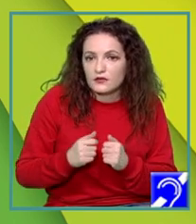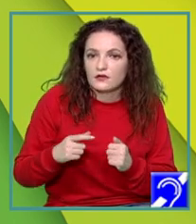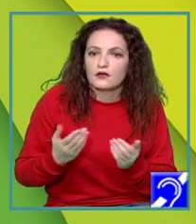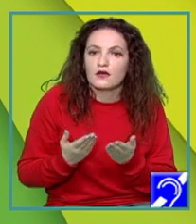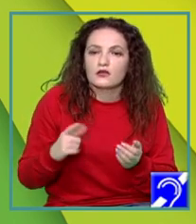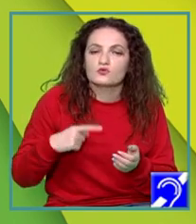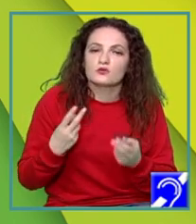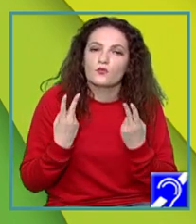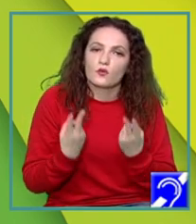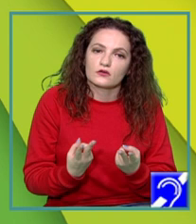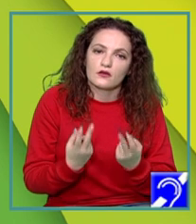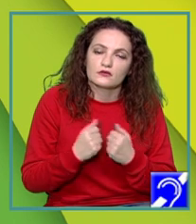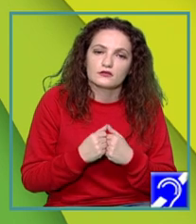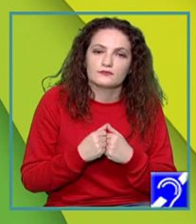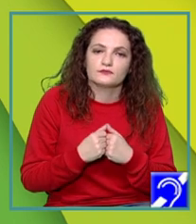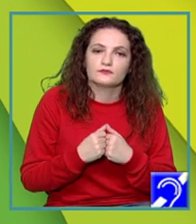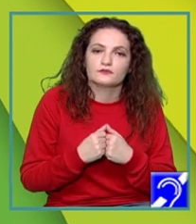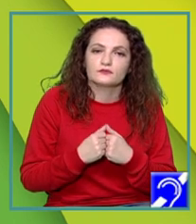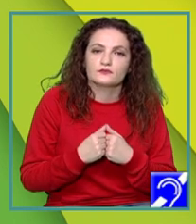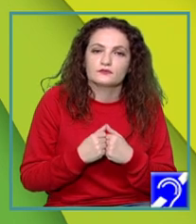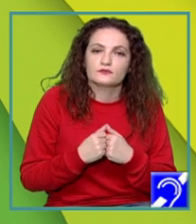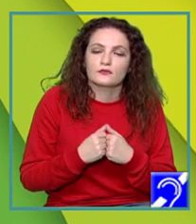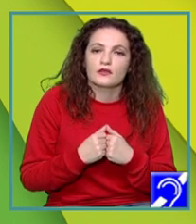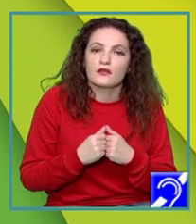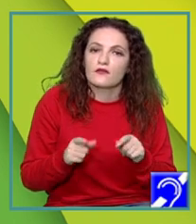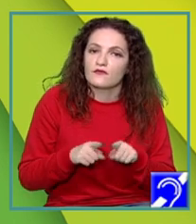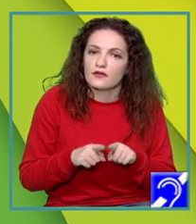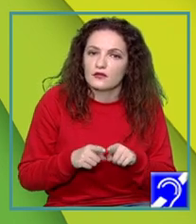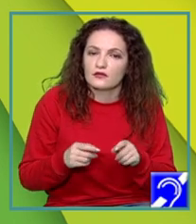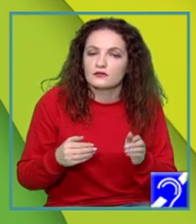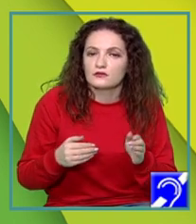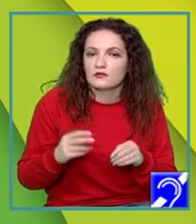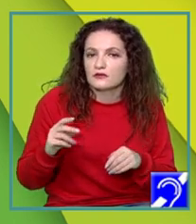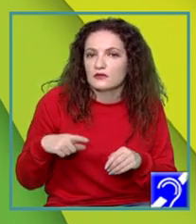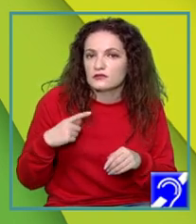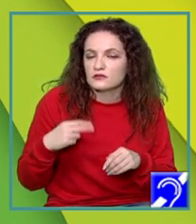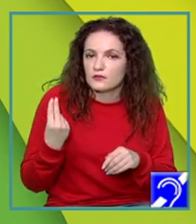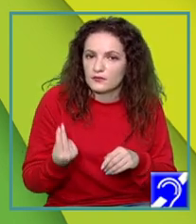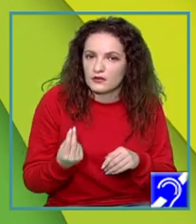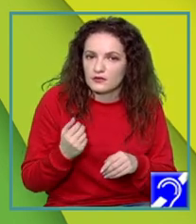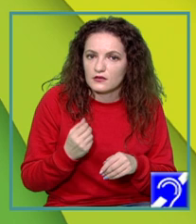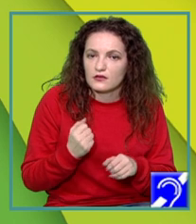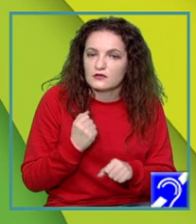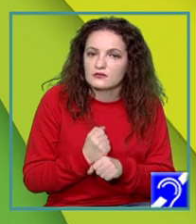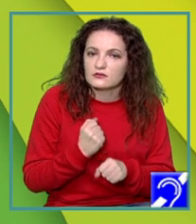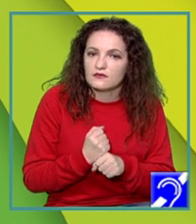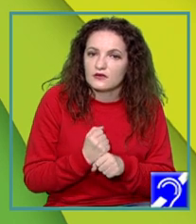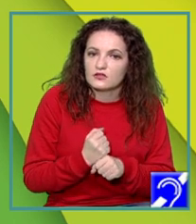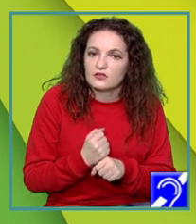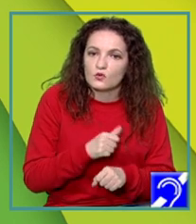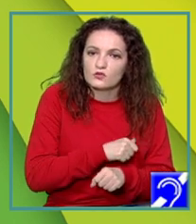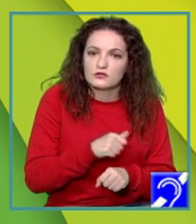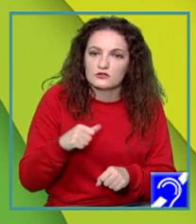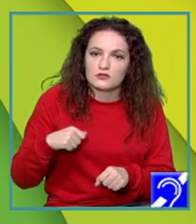prioritizării despre care am discutat. De asemenea, ar fi bine să încercați să faceți o singură activitate.